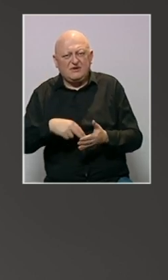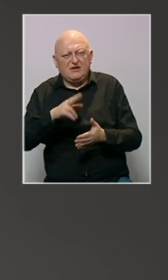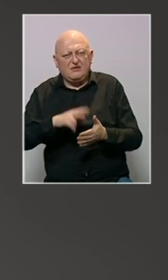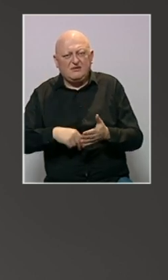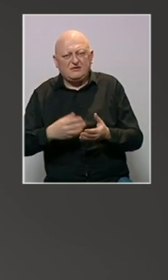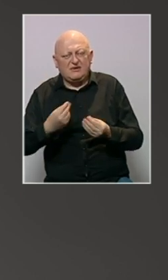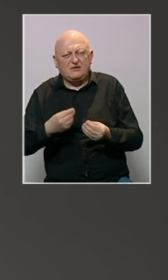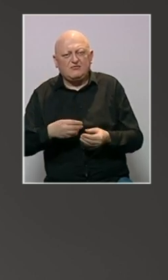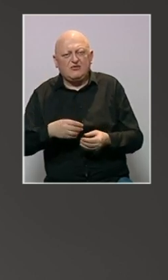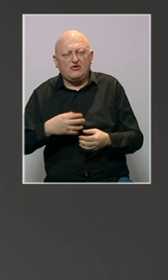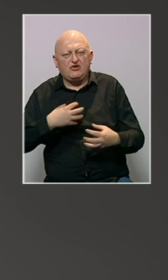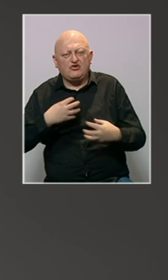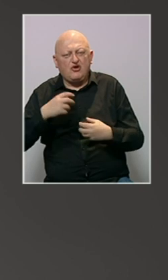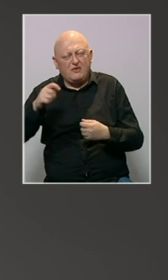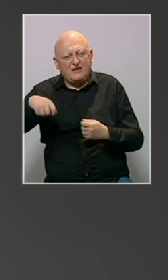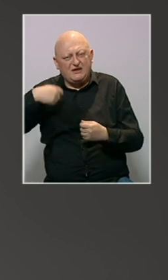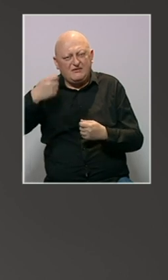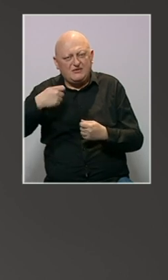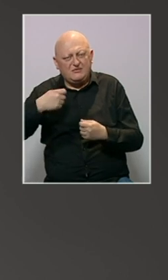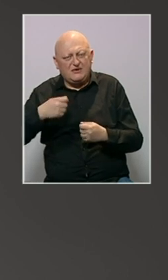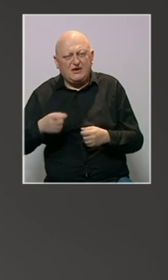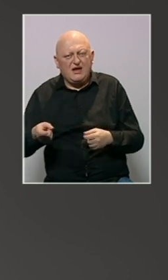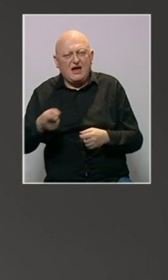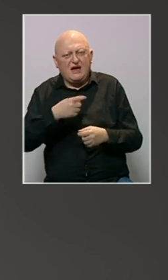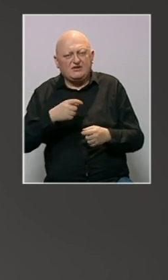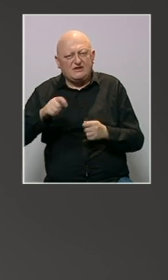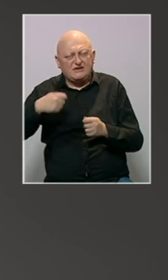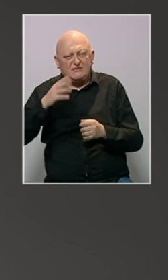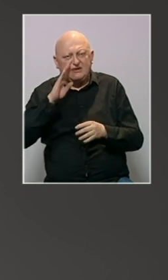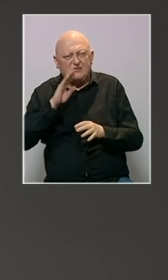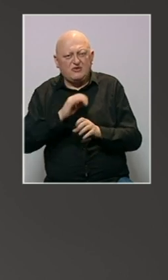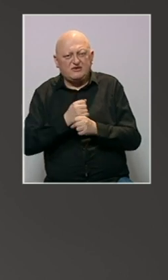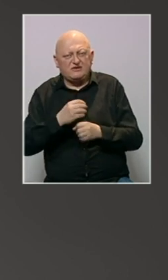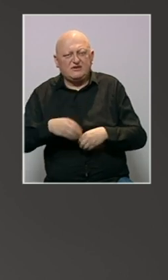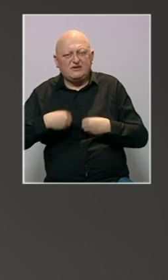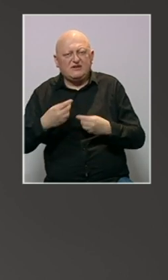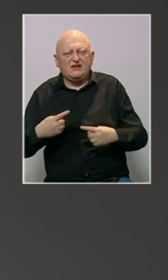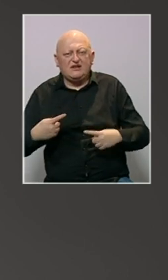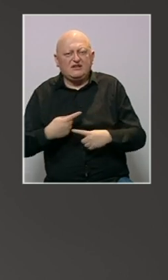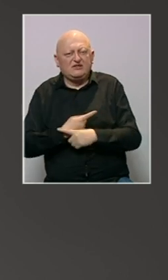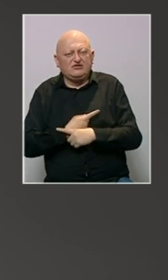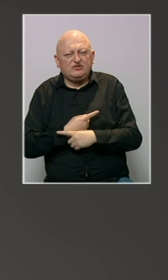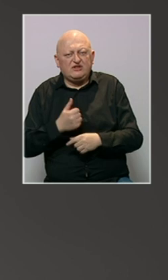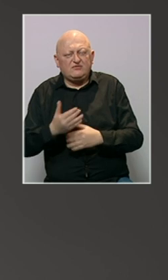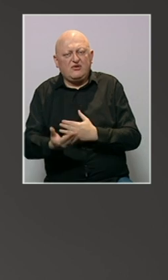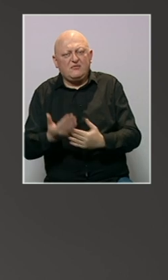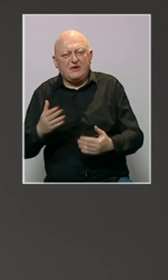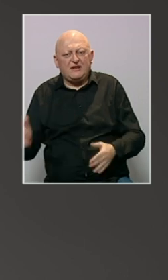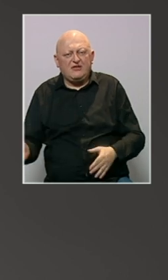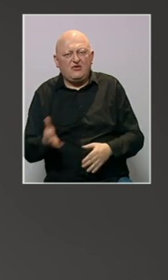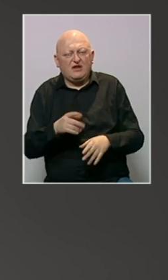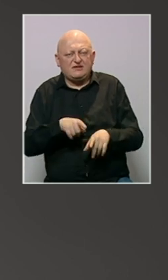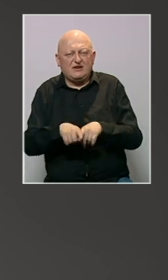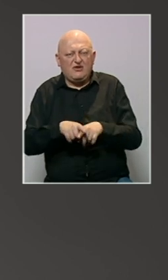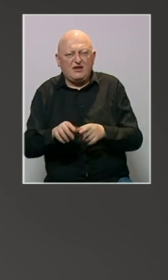godine. Potpisnik je i mnogih dokumentarnih filmova. Asocijacija snimatelja Bosni i Hercegovine izrazila je žaljenje zbog